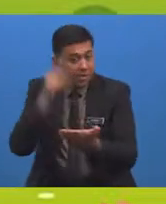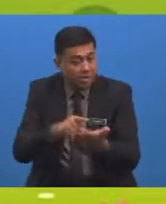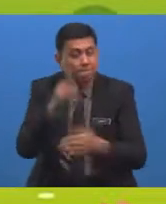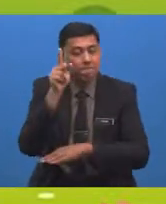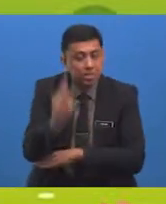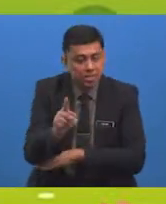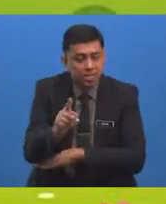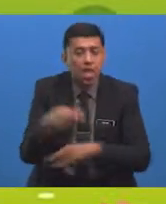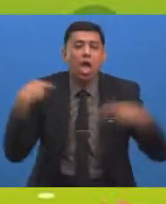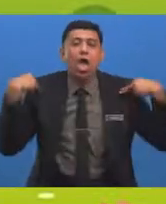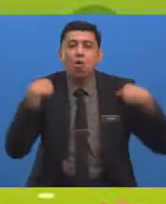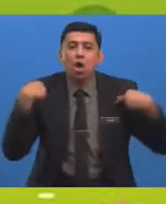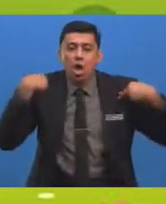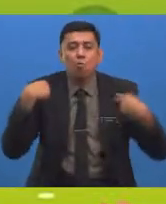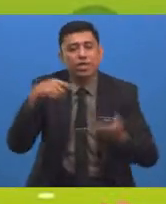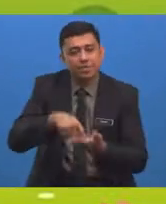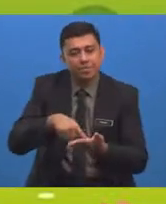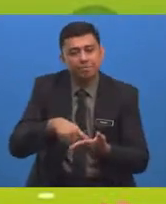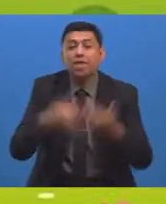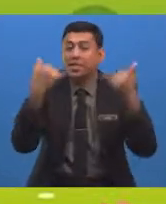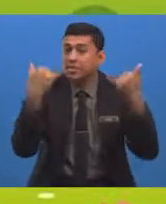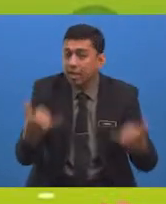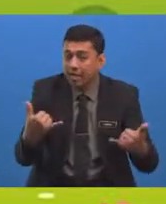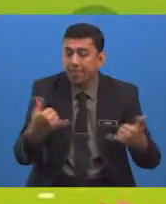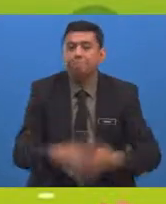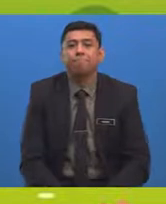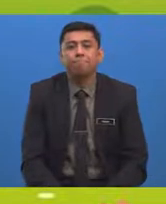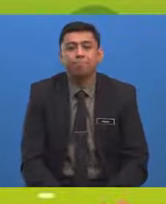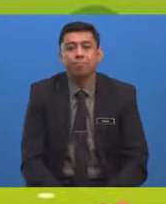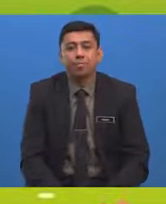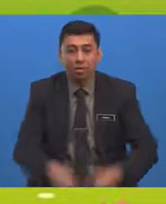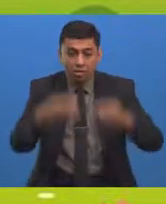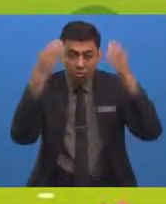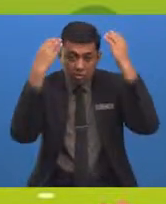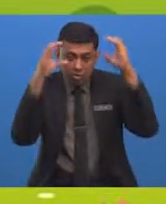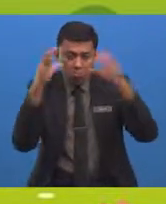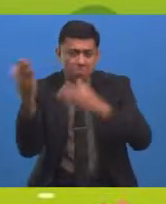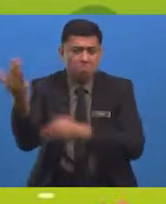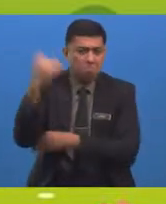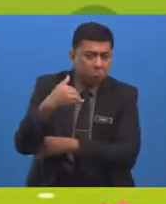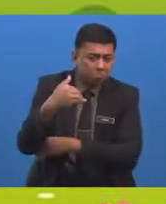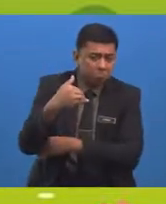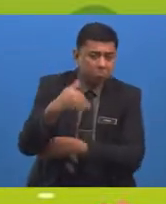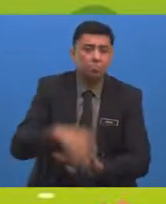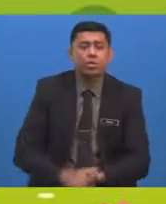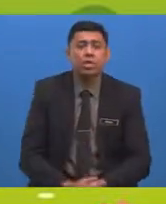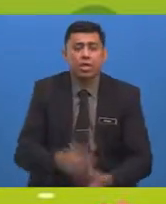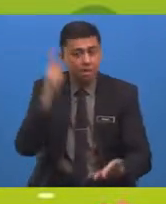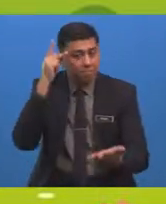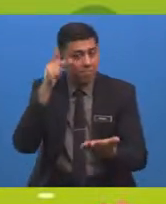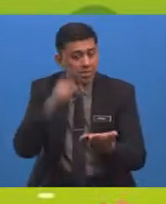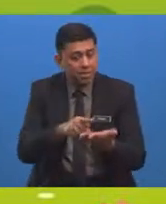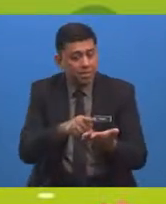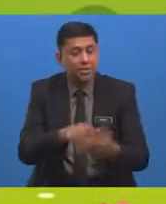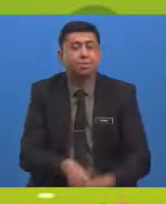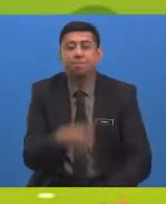haiwan-haiwan ini Sekarang Cikgu mengajak kamu semua Untuk mengenali